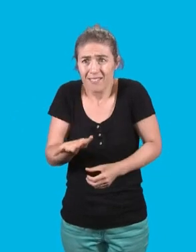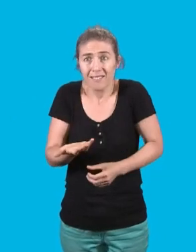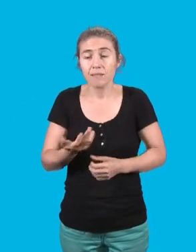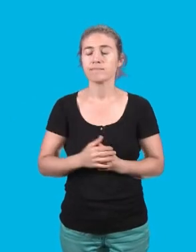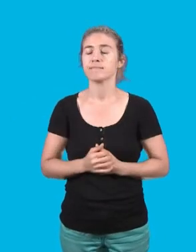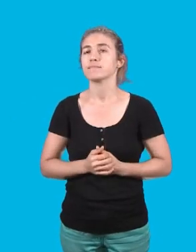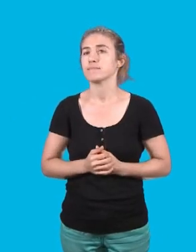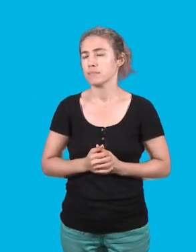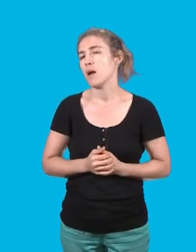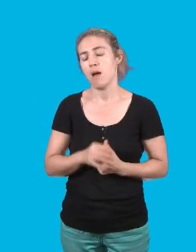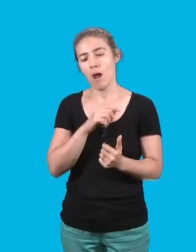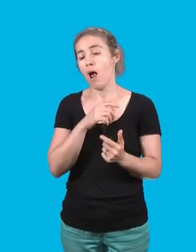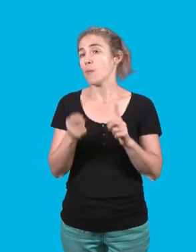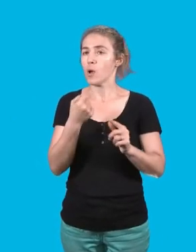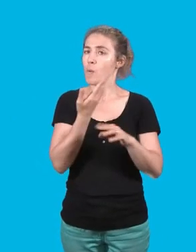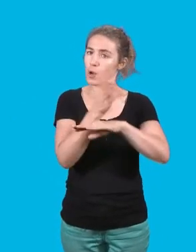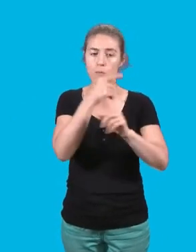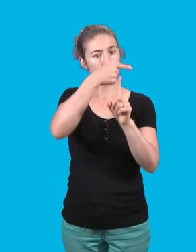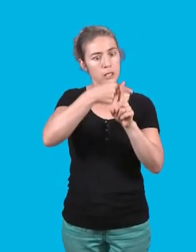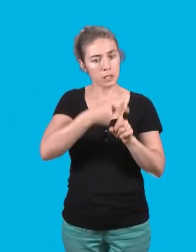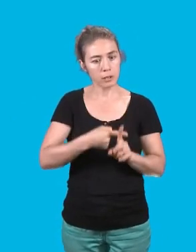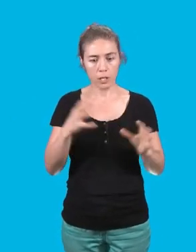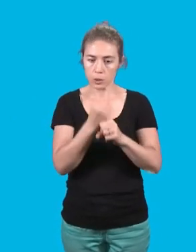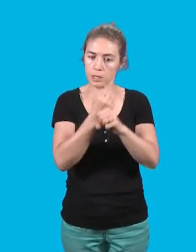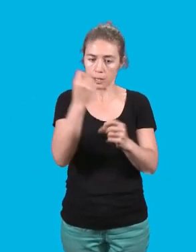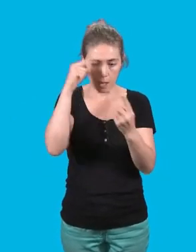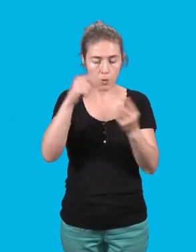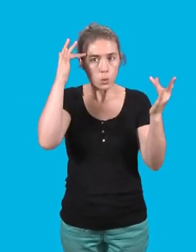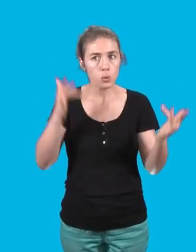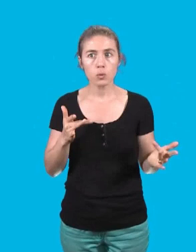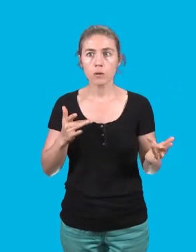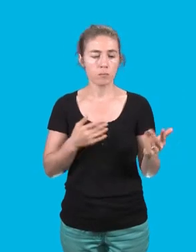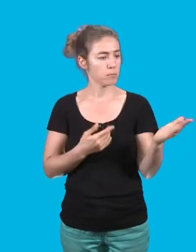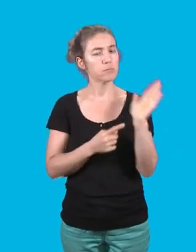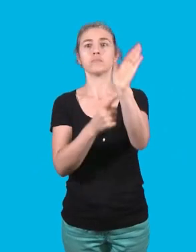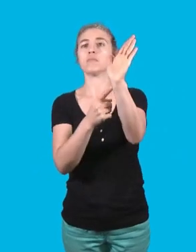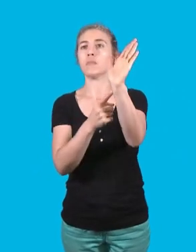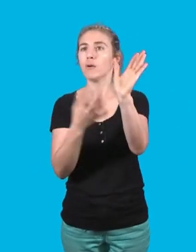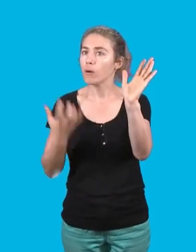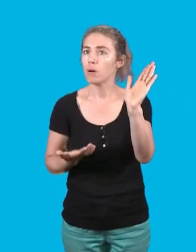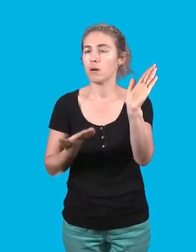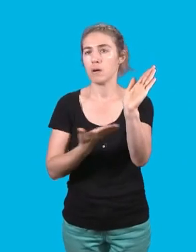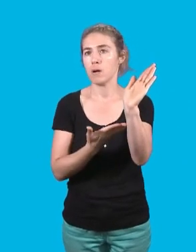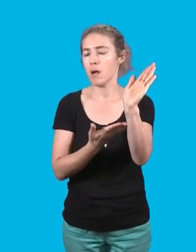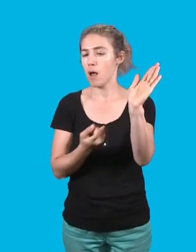qu'on parle donc de nos belles réussites en matière culturelle. Je crois qu'elles sont particulièrement